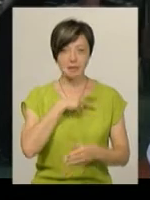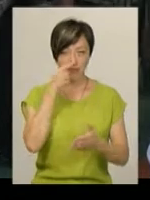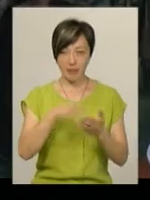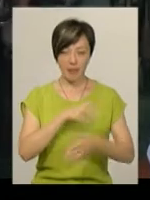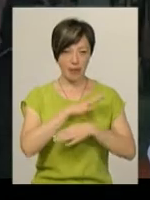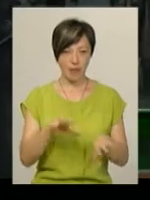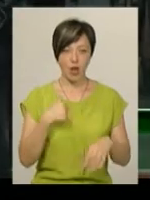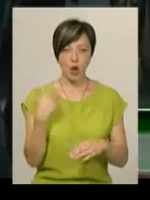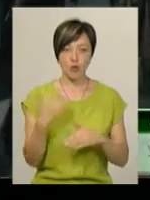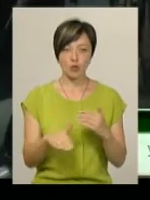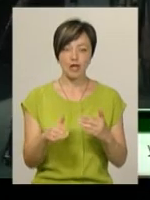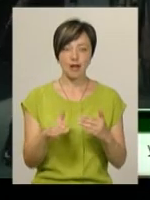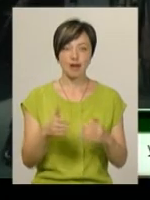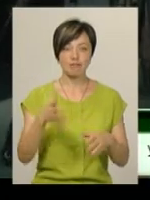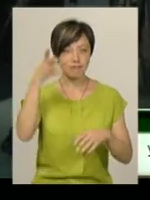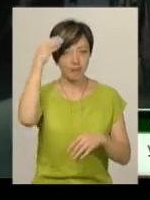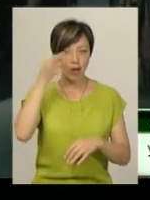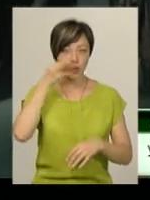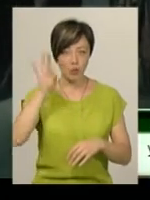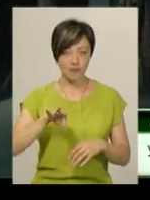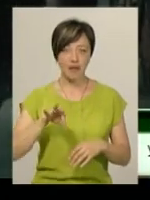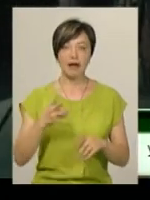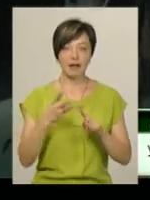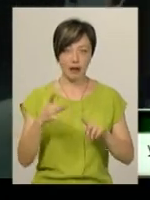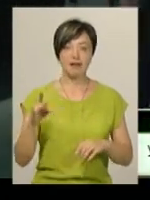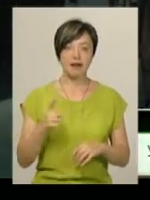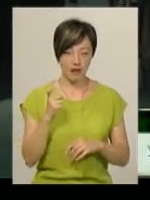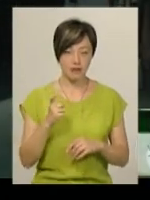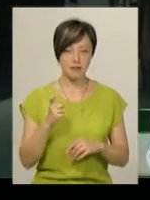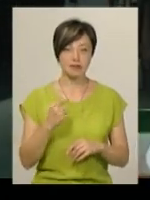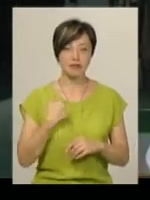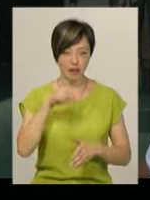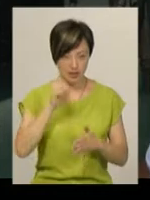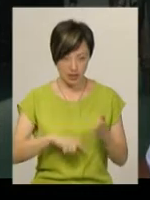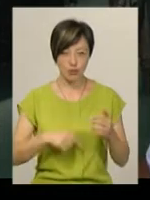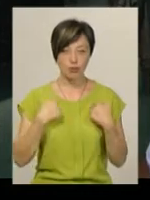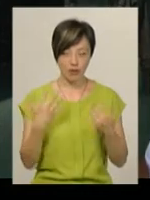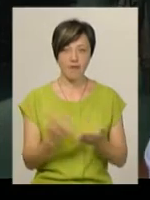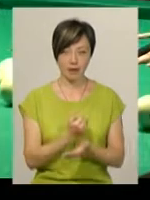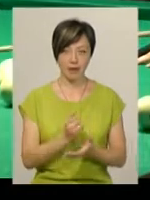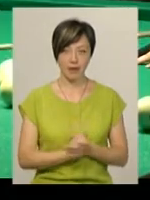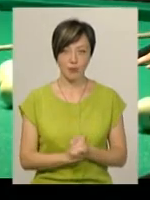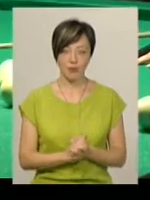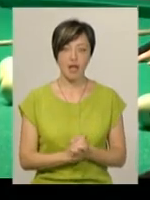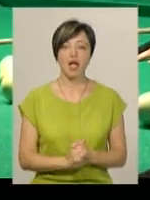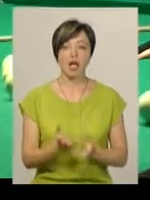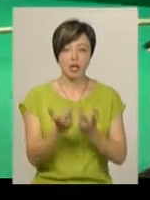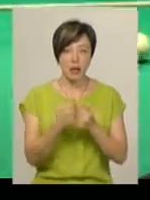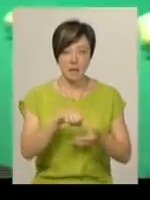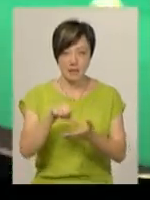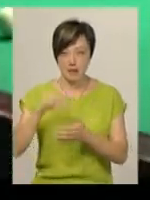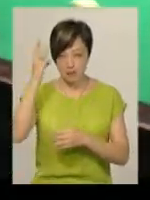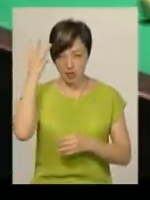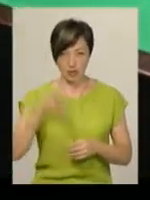вже набралася опита і на третій раз, як то кажуть, я сподіваюся, що я виграю. Із числа представників